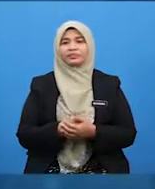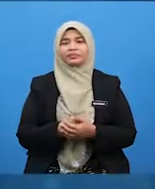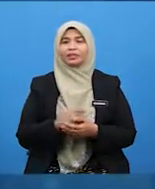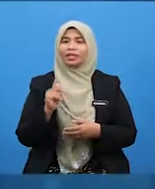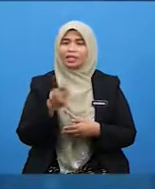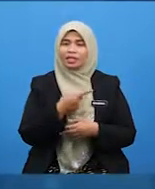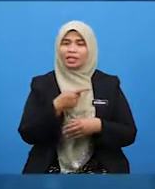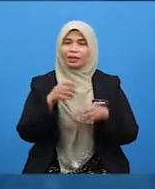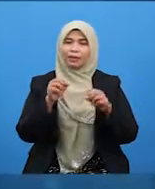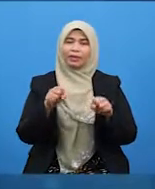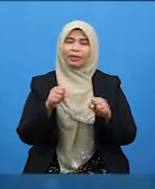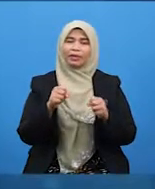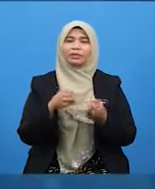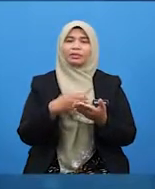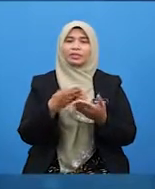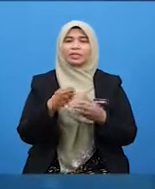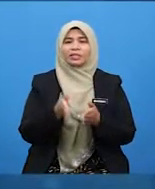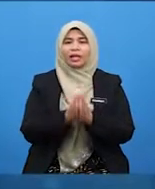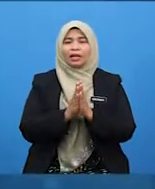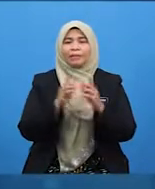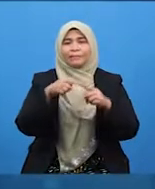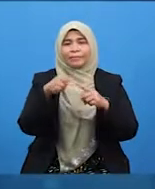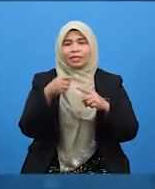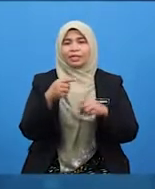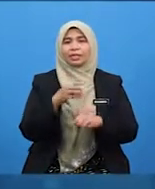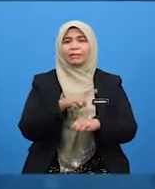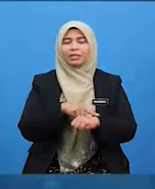Kita beri salam bila-bila masa perlu.